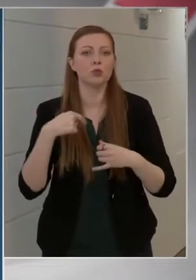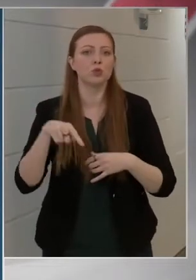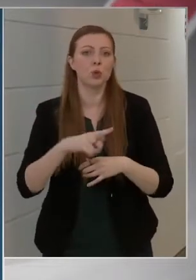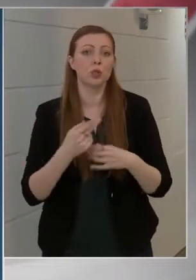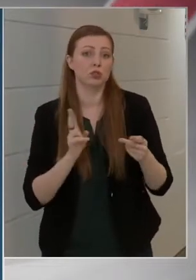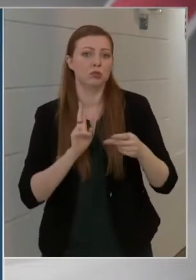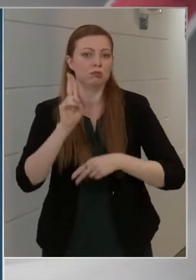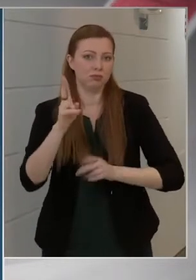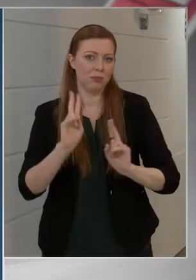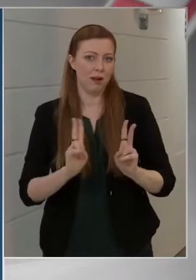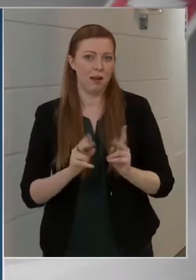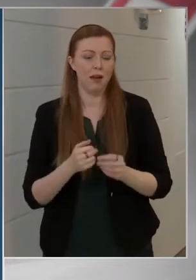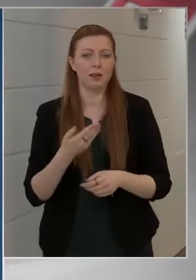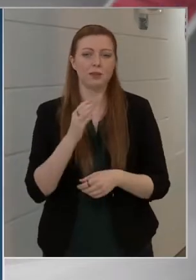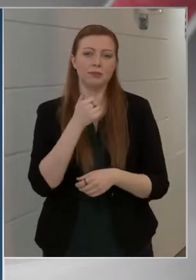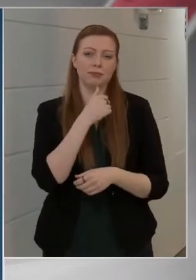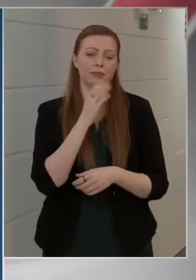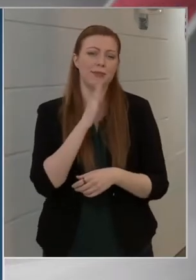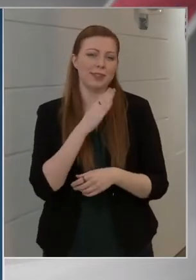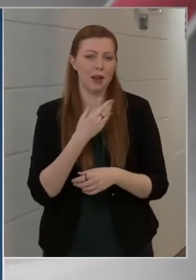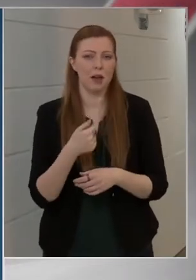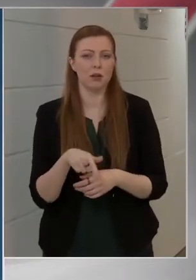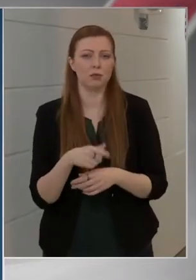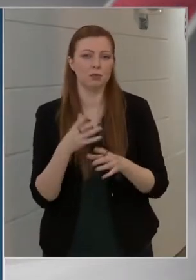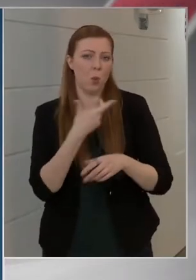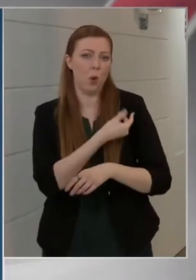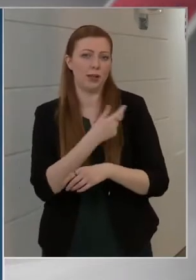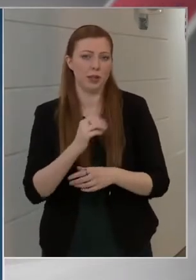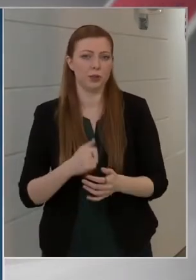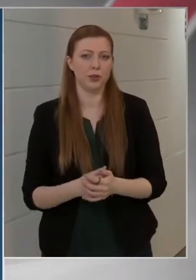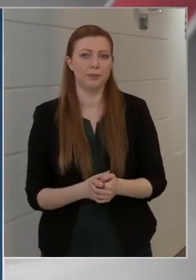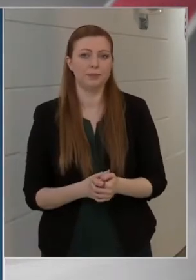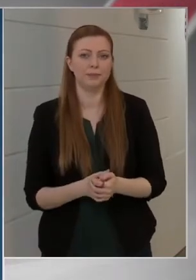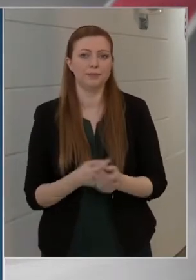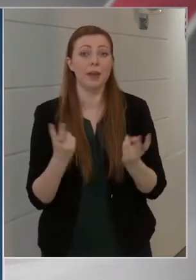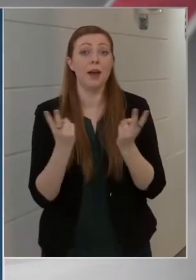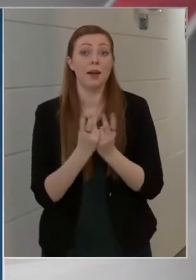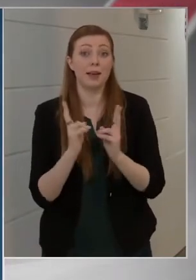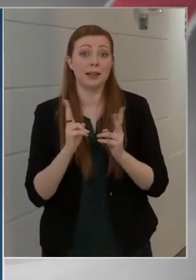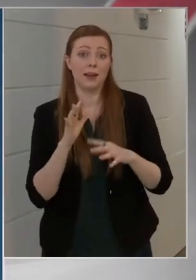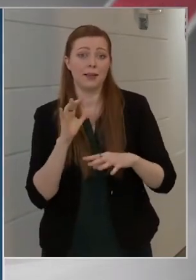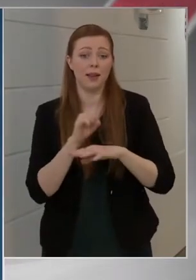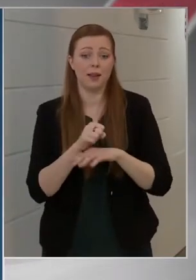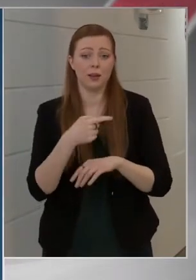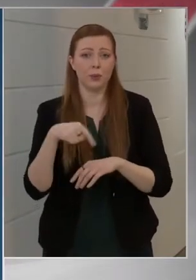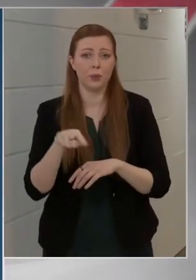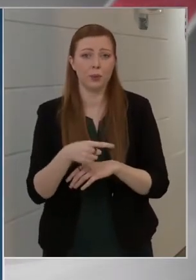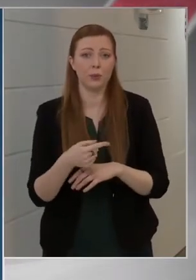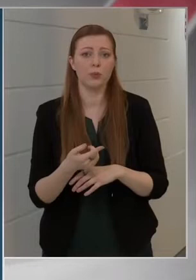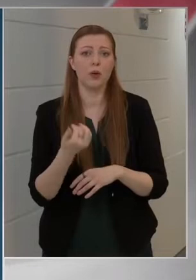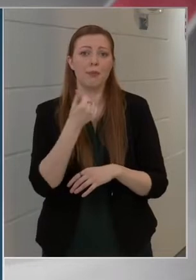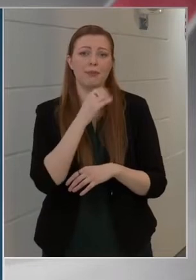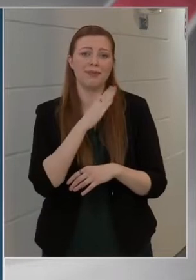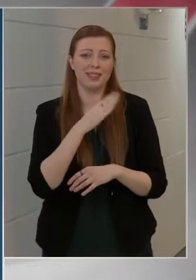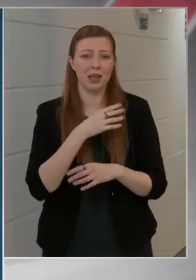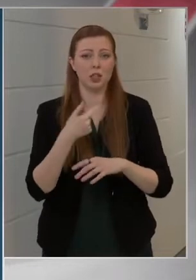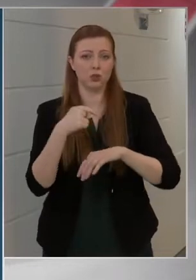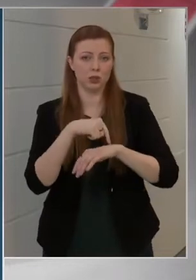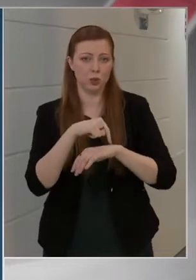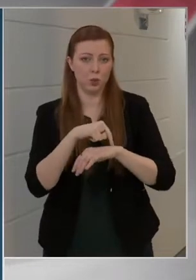jelentkezhetnek a Pfizer oltásra is. Szintén keddig érhető el számukra a Pfizer-es időpont.